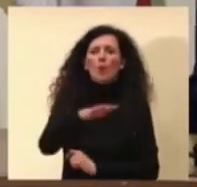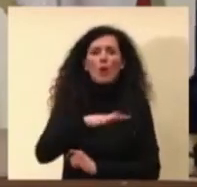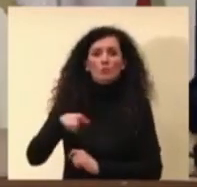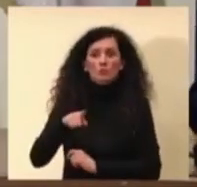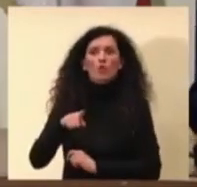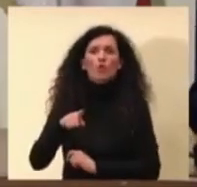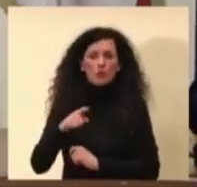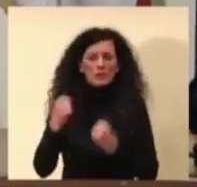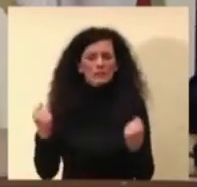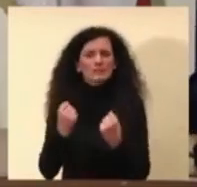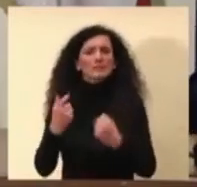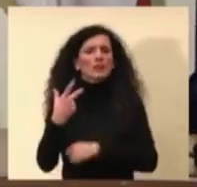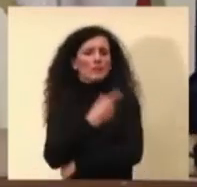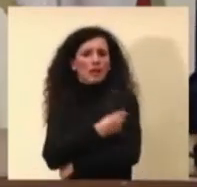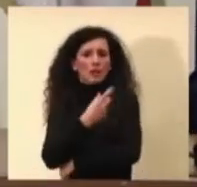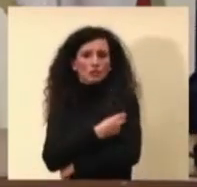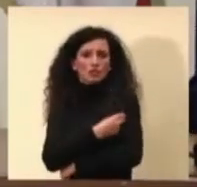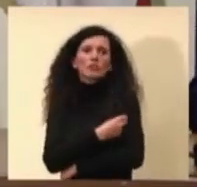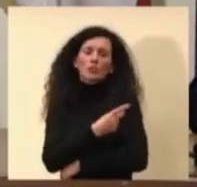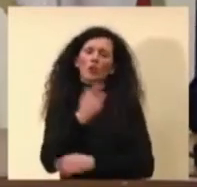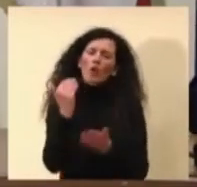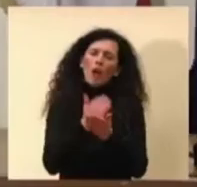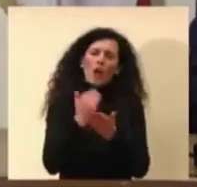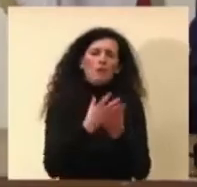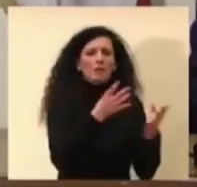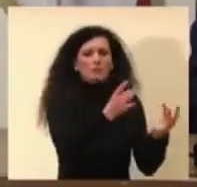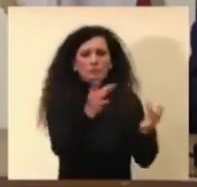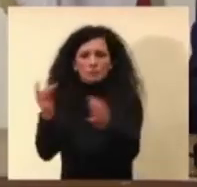vaccinazione, servono a contenerne la diffusione.